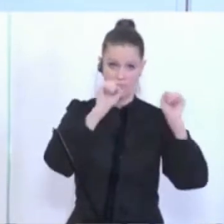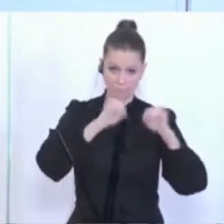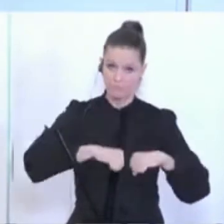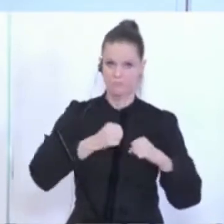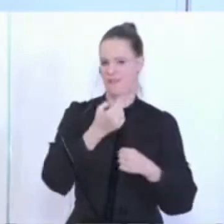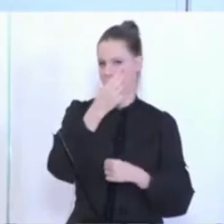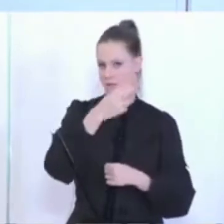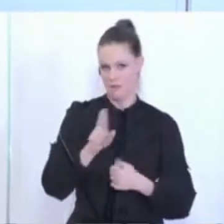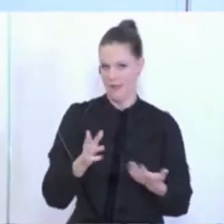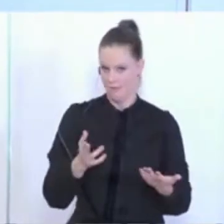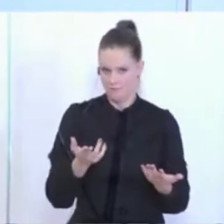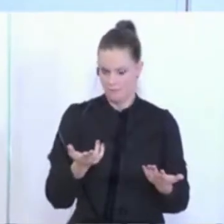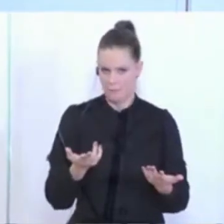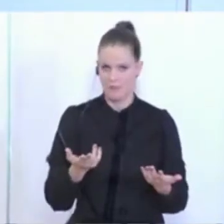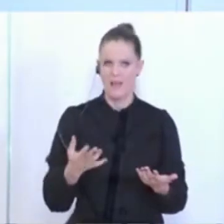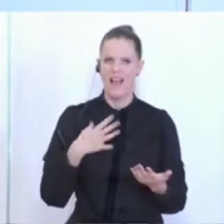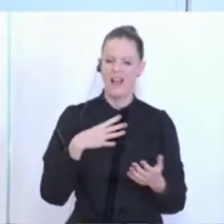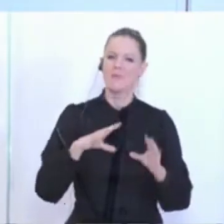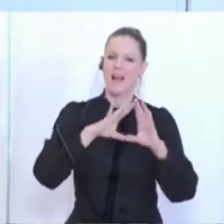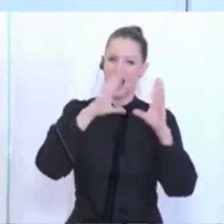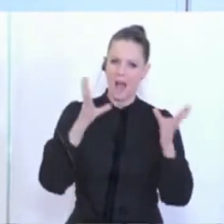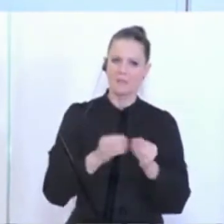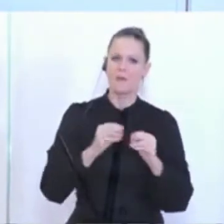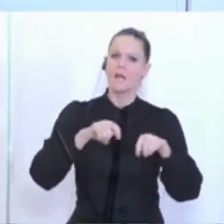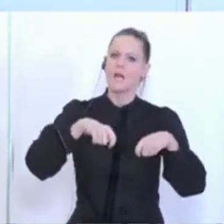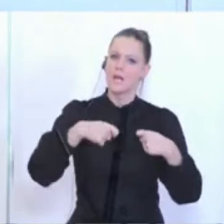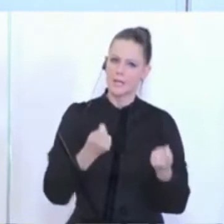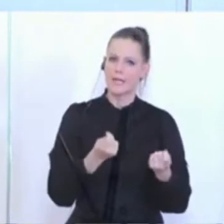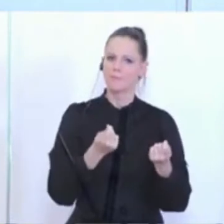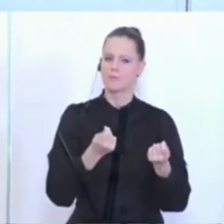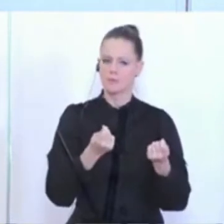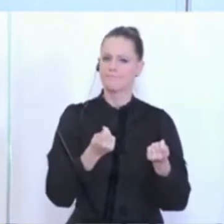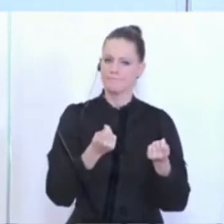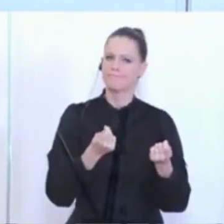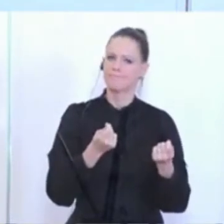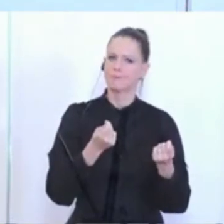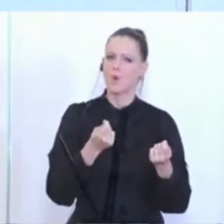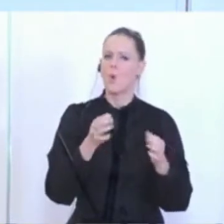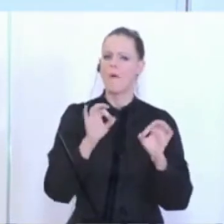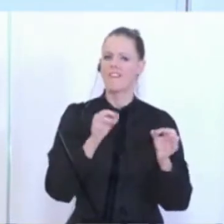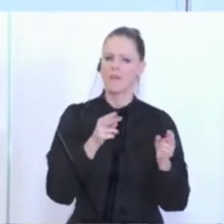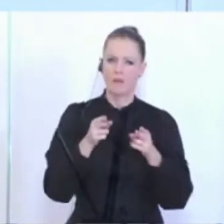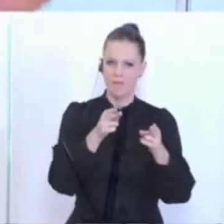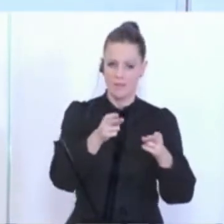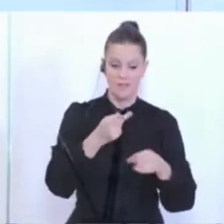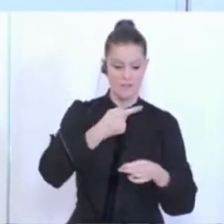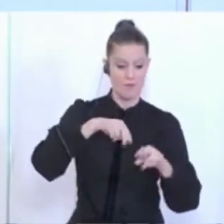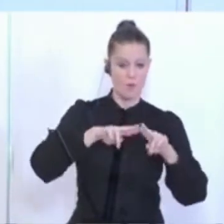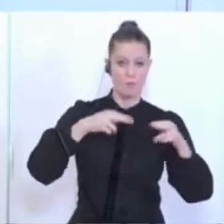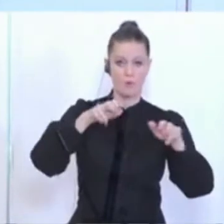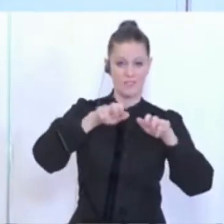im Leben, ja. Aber generell gibt es einen gewissen Trend dorthin. Und wir als Bundesregierung und als